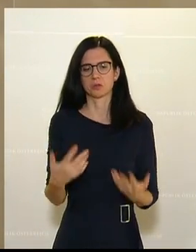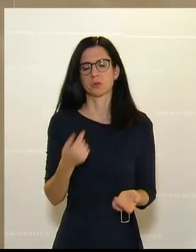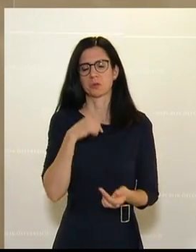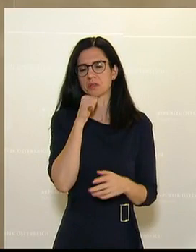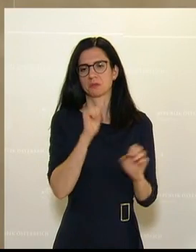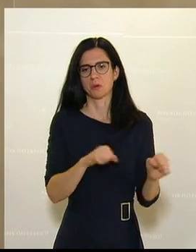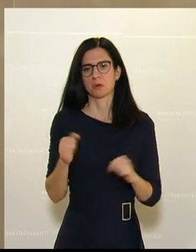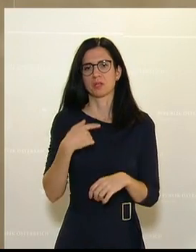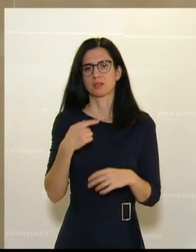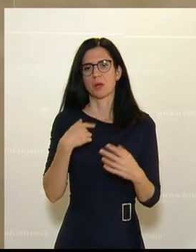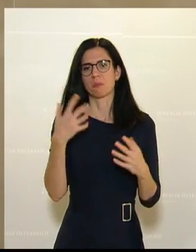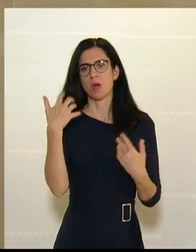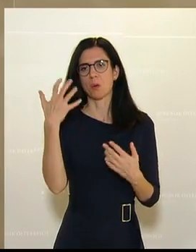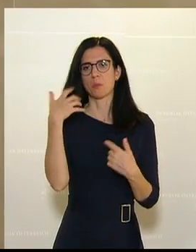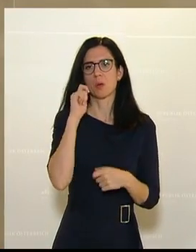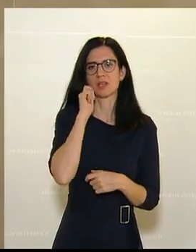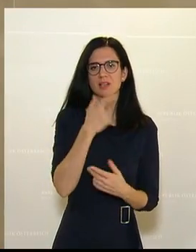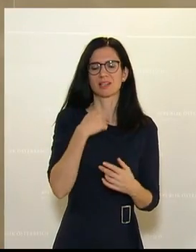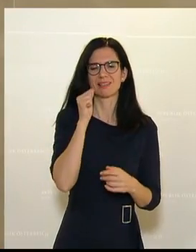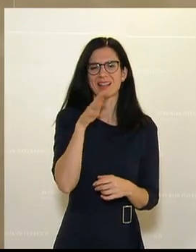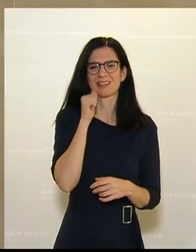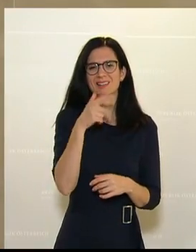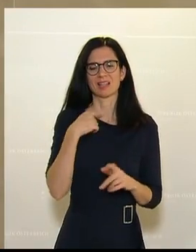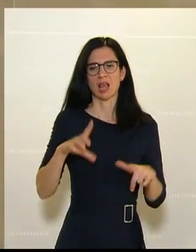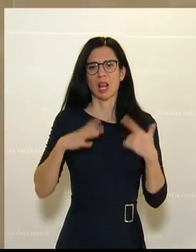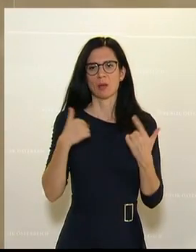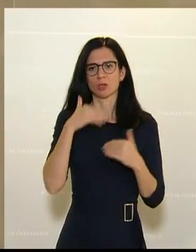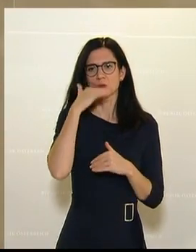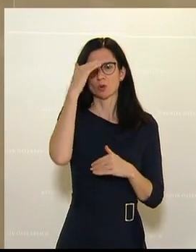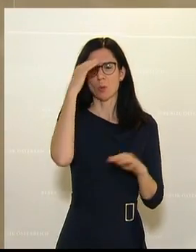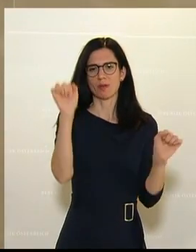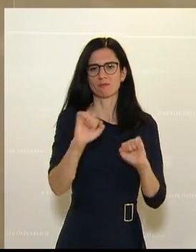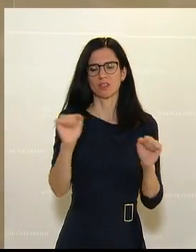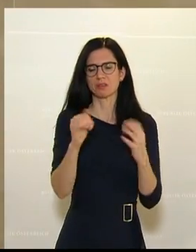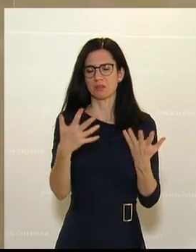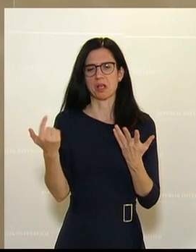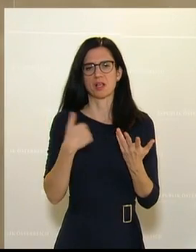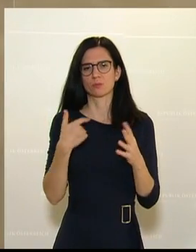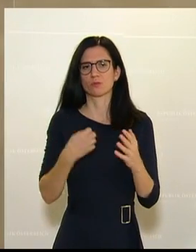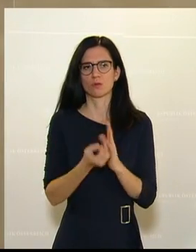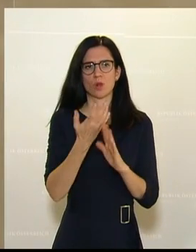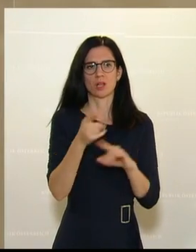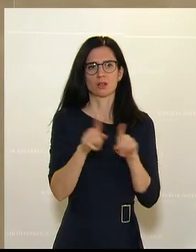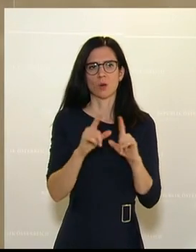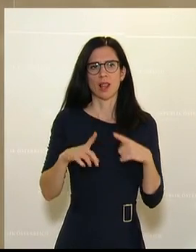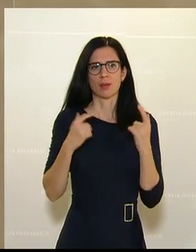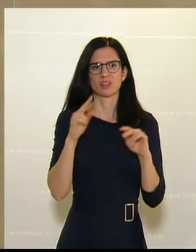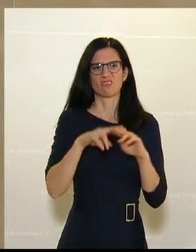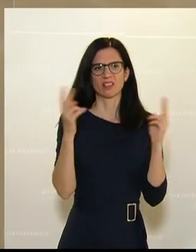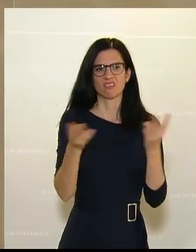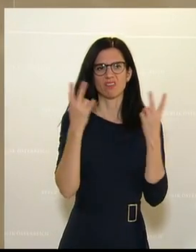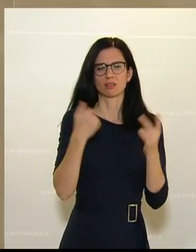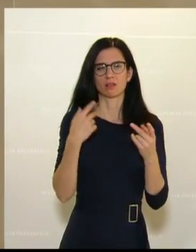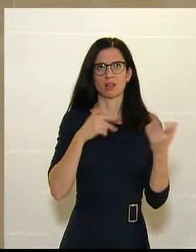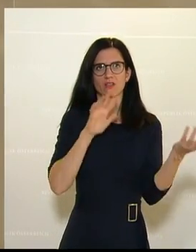sein, gerade Bäuerinnen und Bauern erlebenstag täglich auf ihren Feldern im Sommer, im Winter, im Herbst und im Frühjahr, was es heißt, wenn das Wetter seine